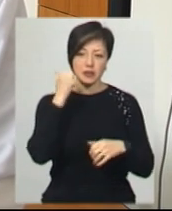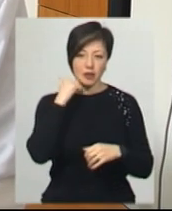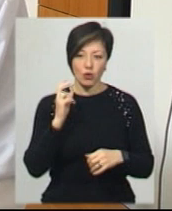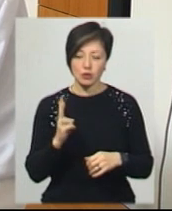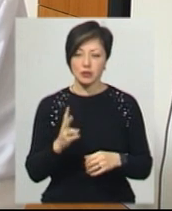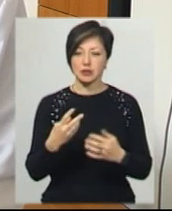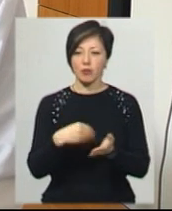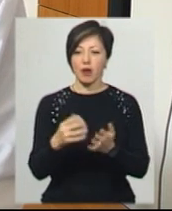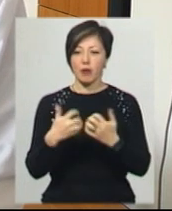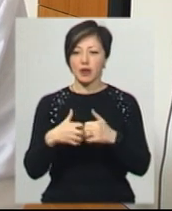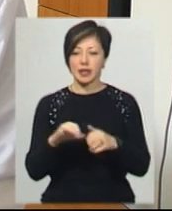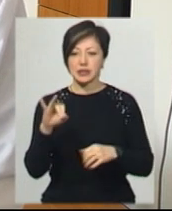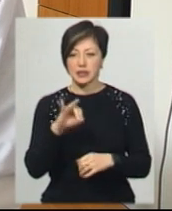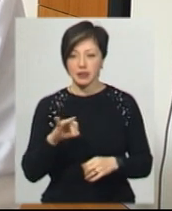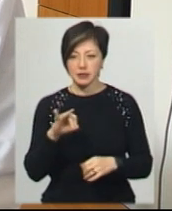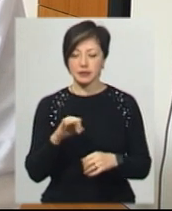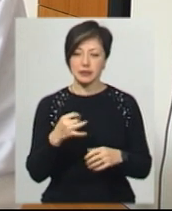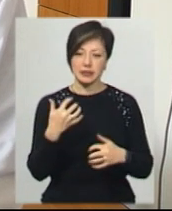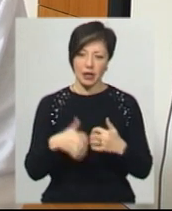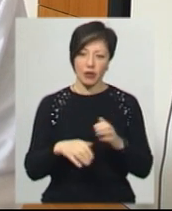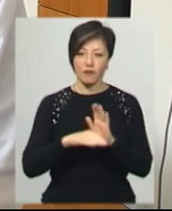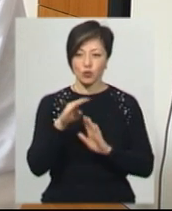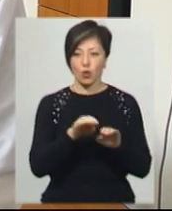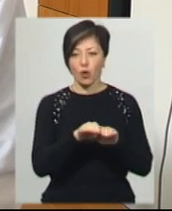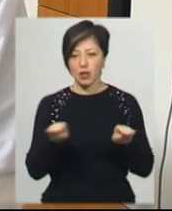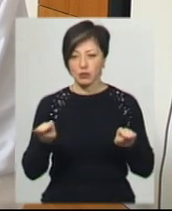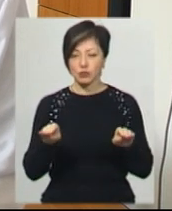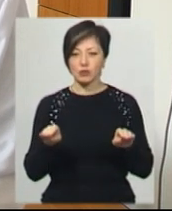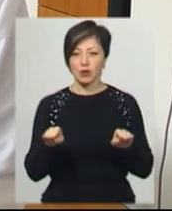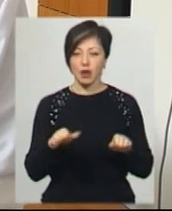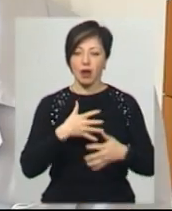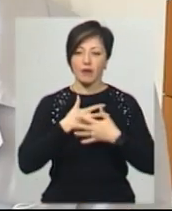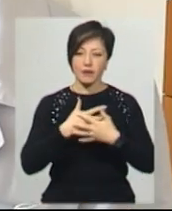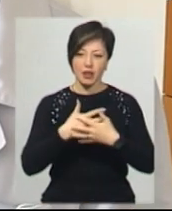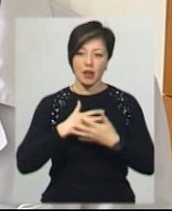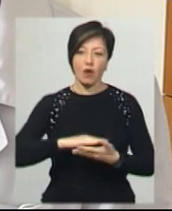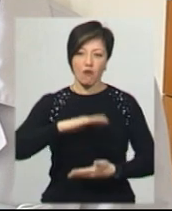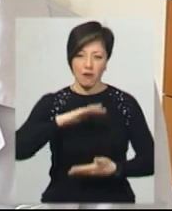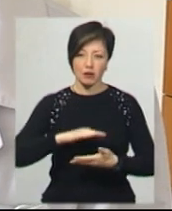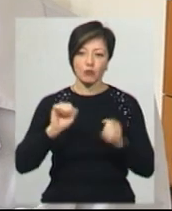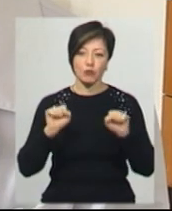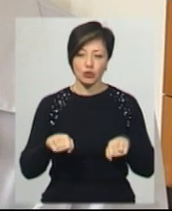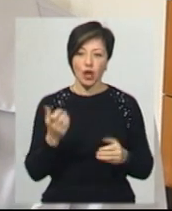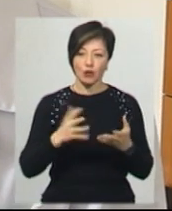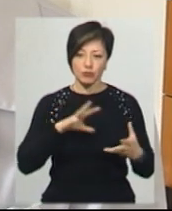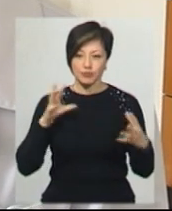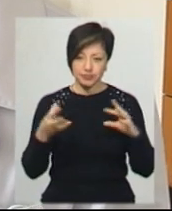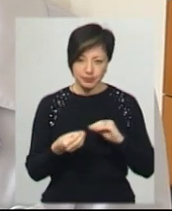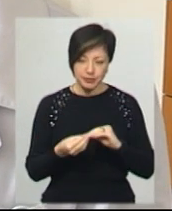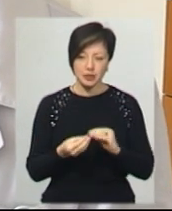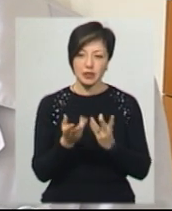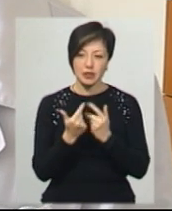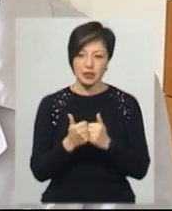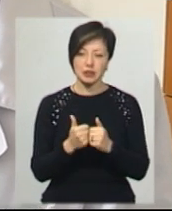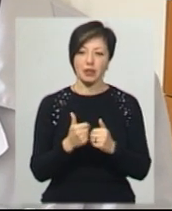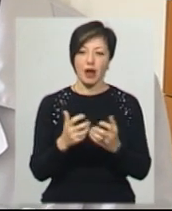закупає апаратуру Ізяслав. Це теж апарати середнього високого класу. Вентилювати їми можна. Якщо підсумовувати кількість апаратів в області,